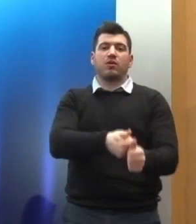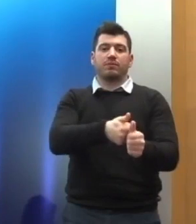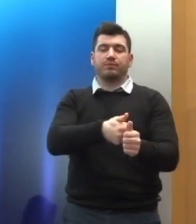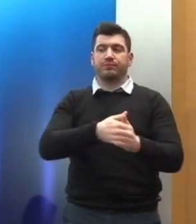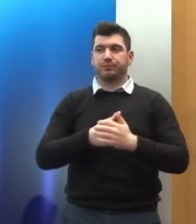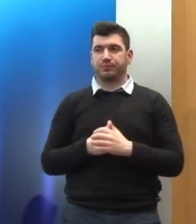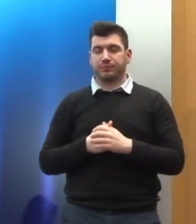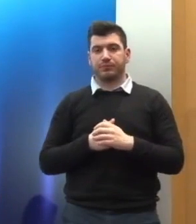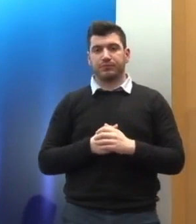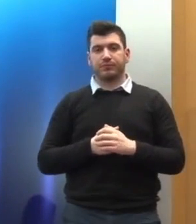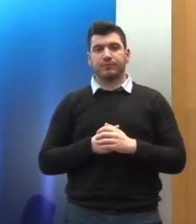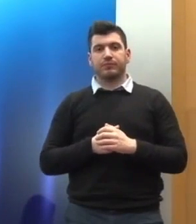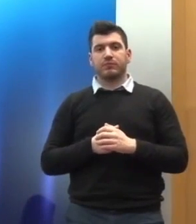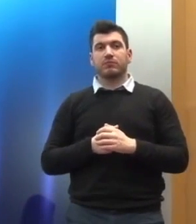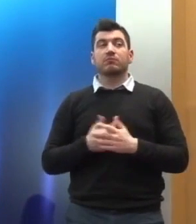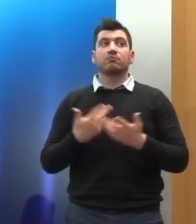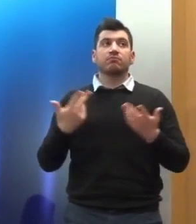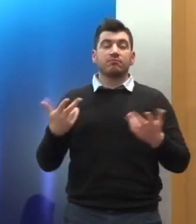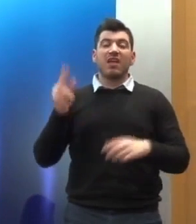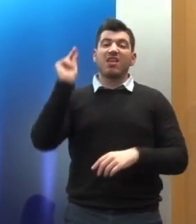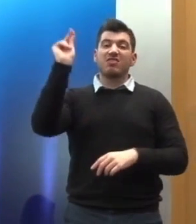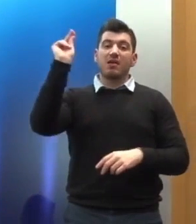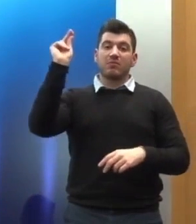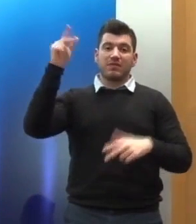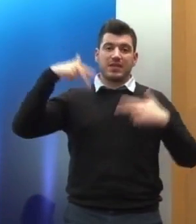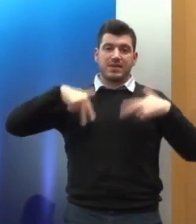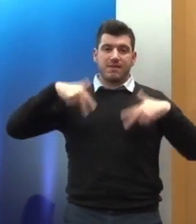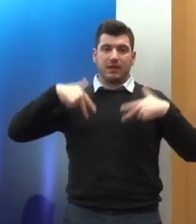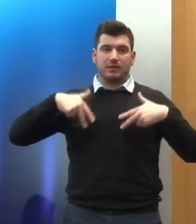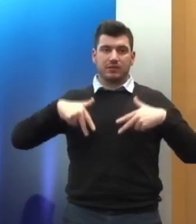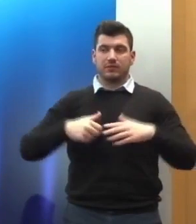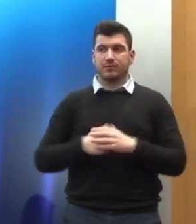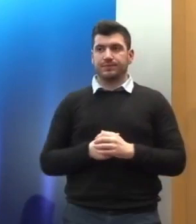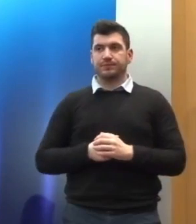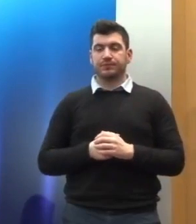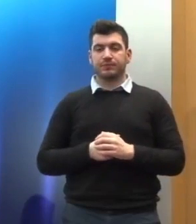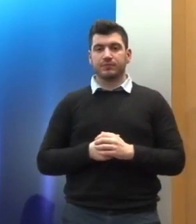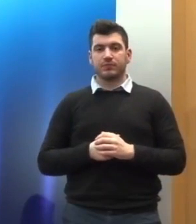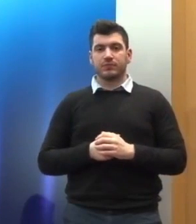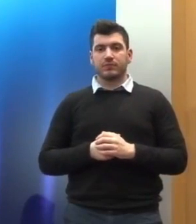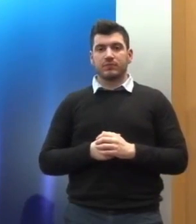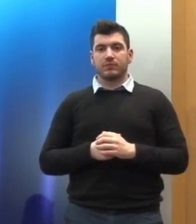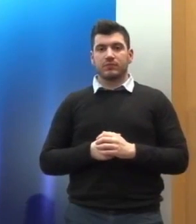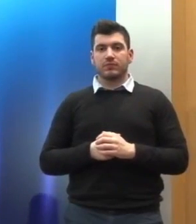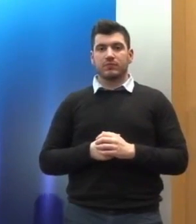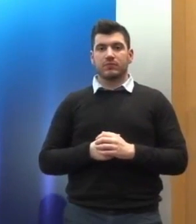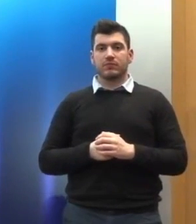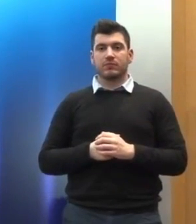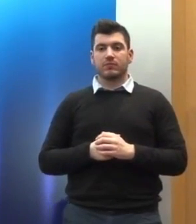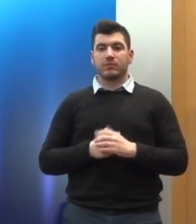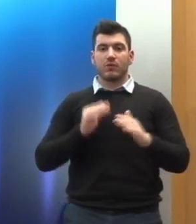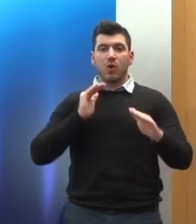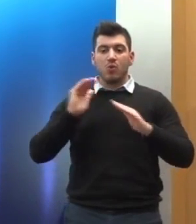Είναι επομένως δέσμευση αυτής της κυβέρνησης η διεύρυνση της εμφιστάμενης προστασίας